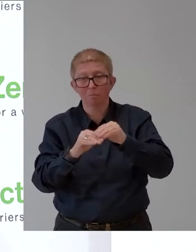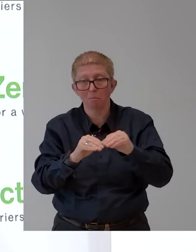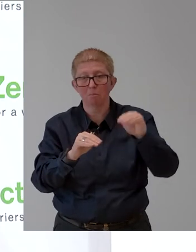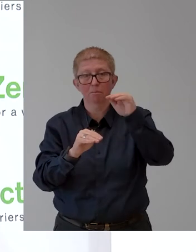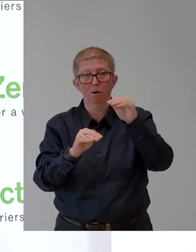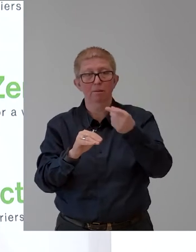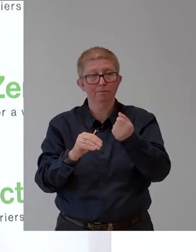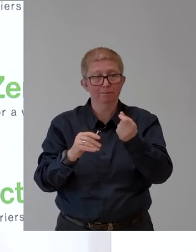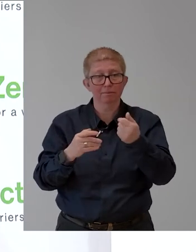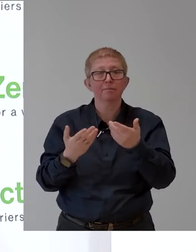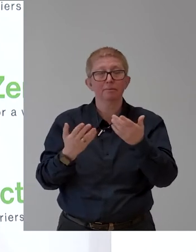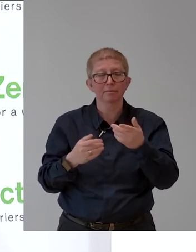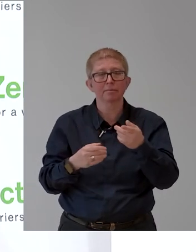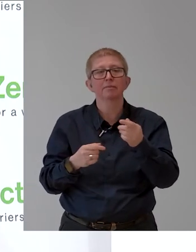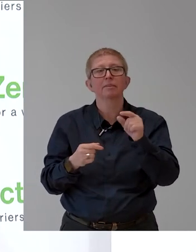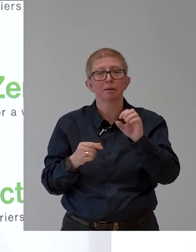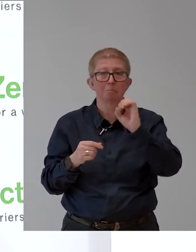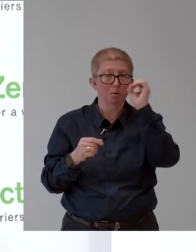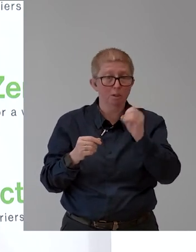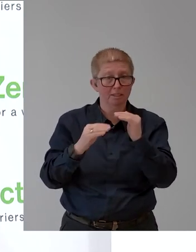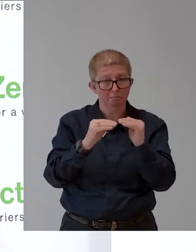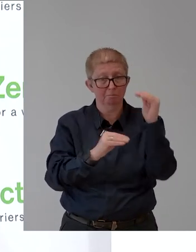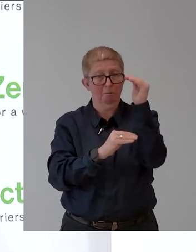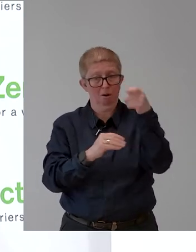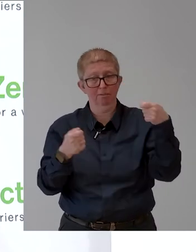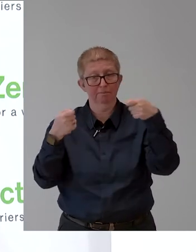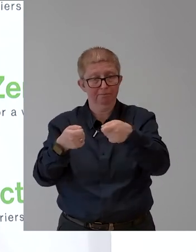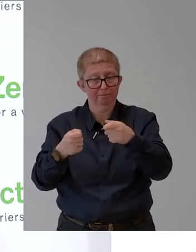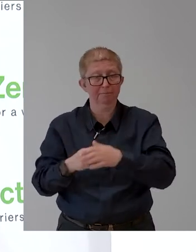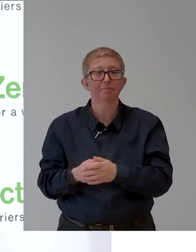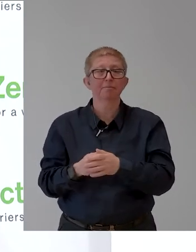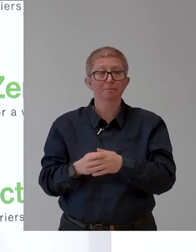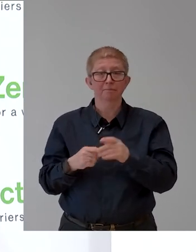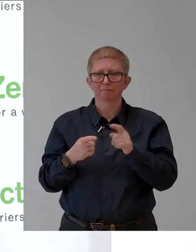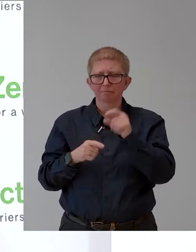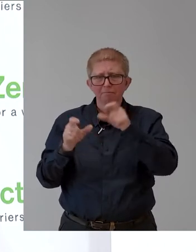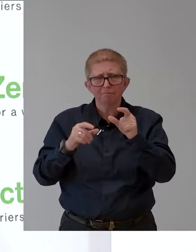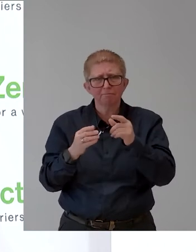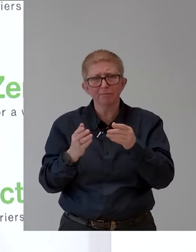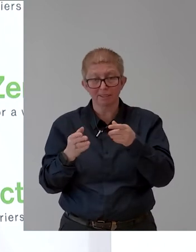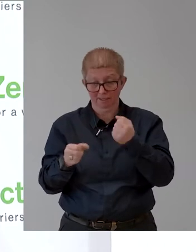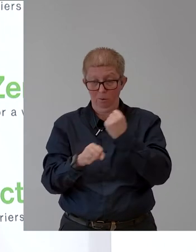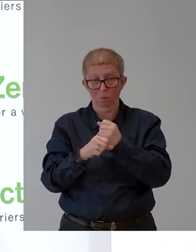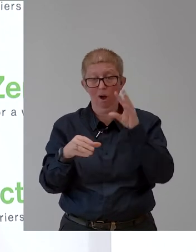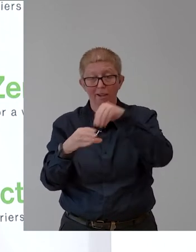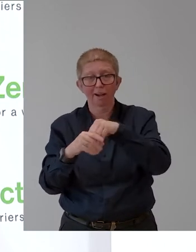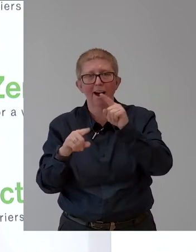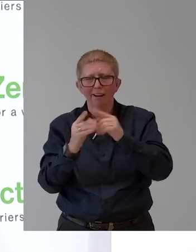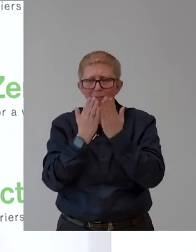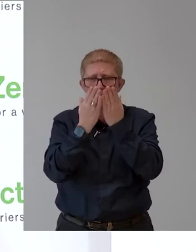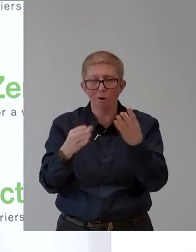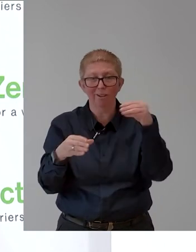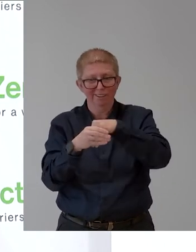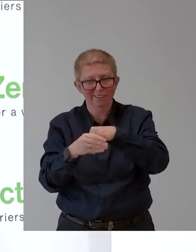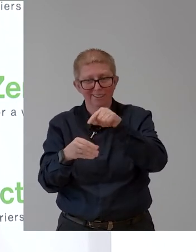investiert werden, um auch die Lehre bei integrativen Betrieben für Jugendliche mit Behinderung auszubauen. In Summe geben wir fast 300 Millionen